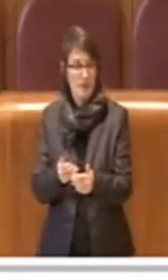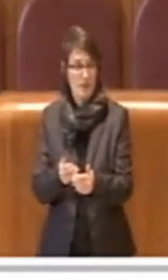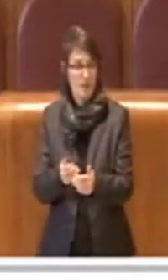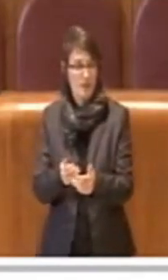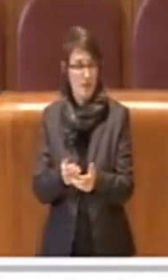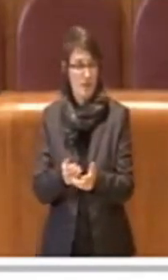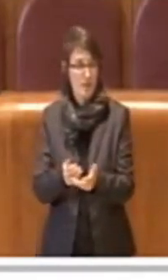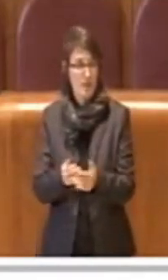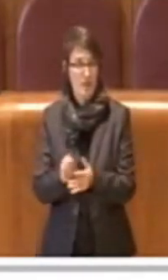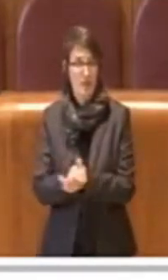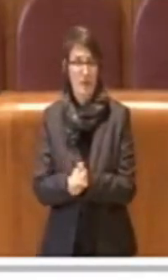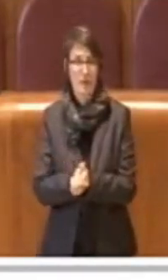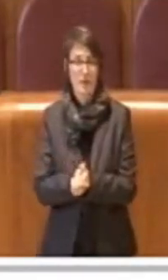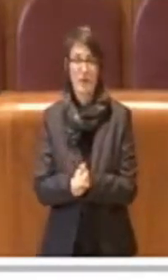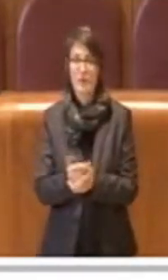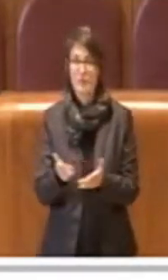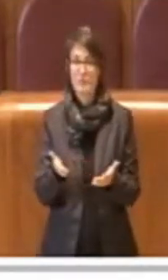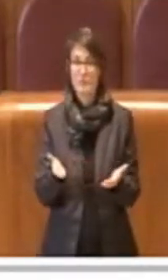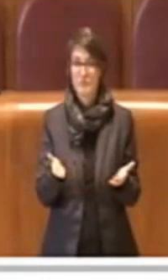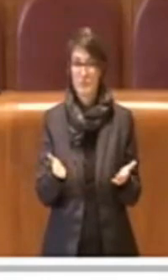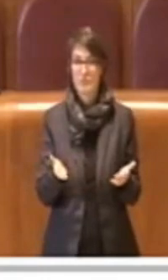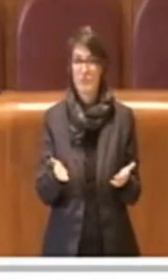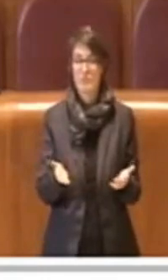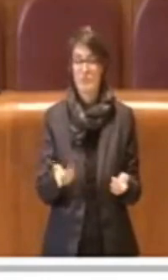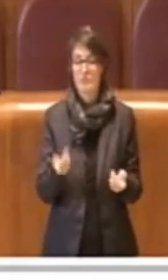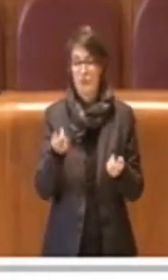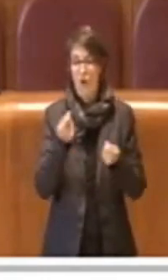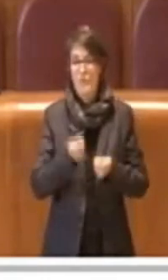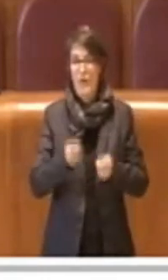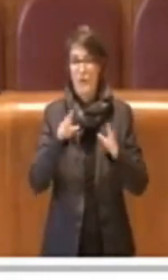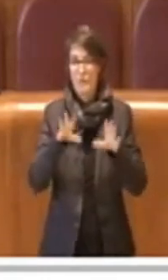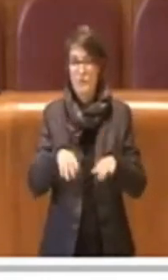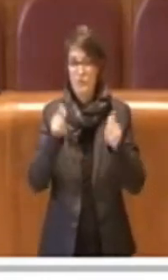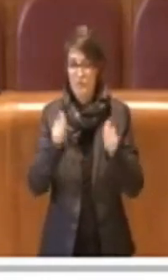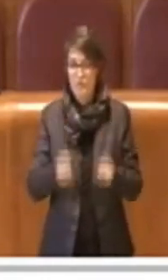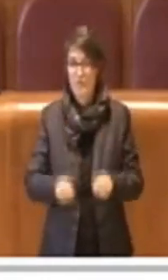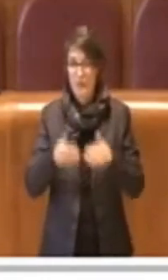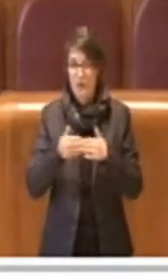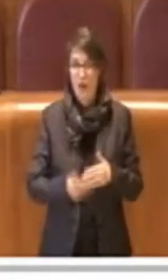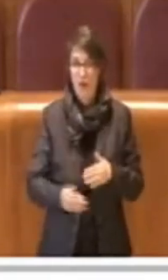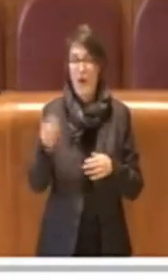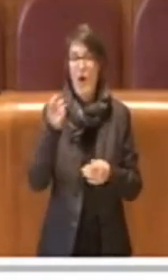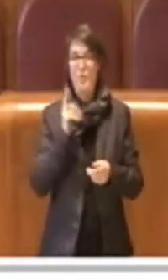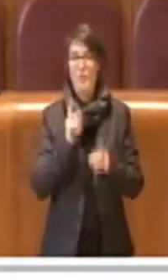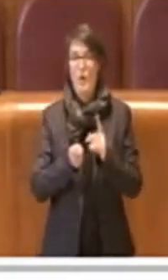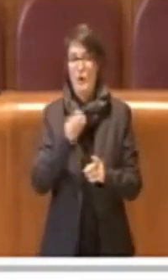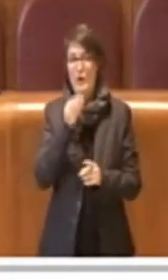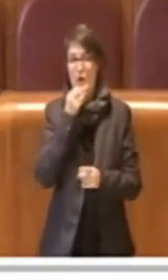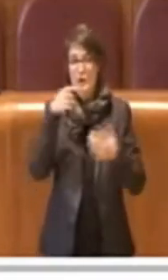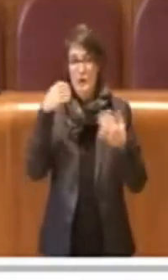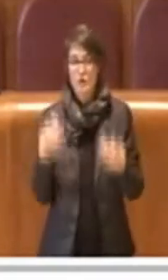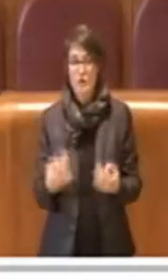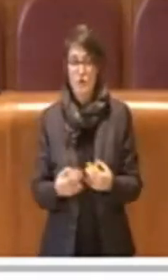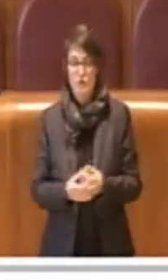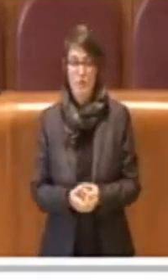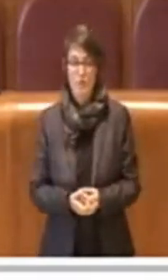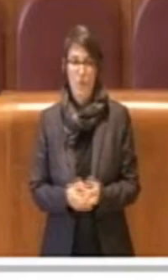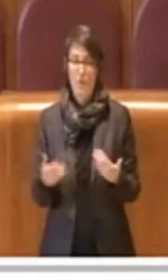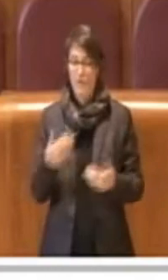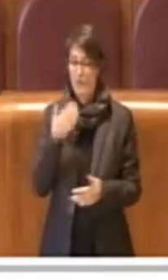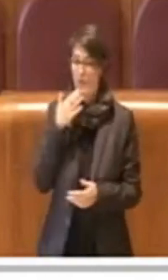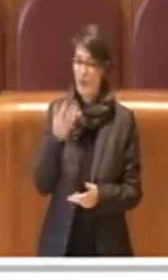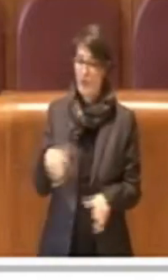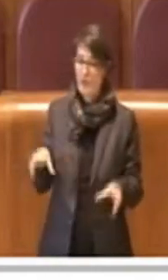tramite l'aggiunta ovviamente dar vita appunto alla politica del cibo. Io ringrazio ancora una volta il collega